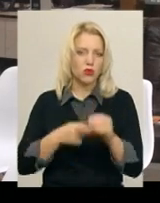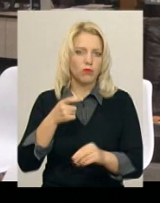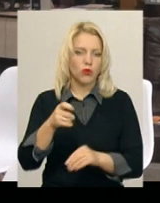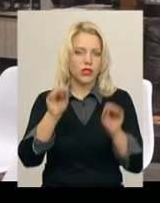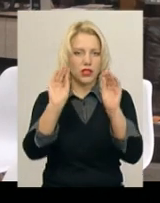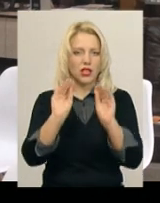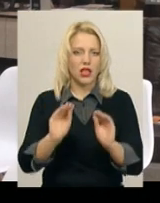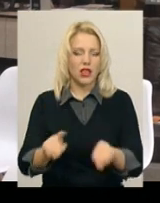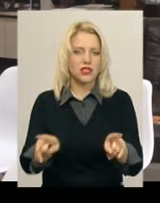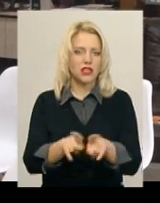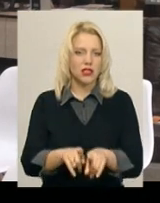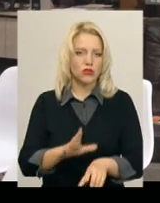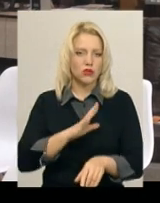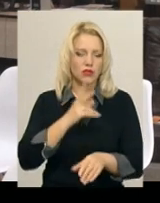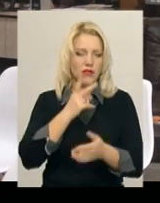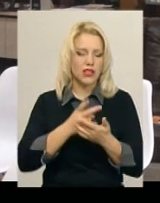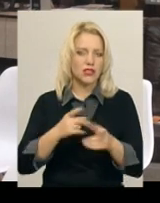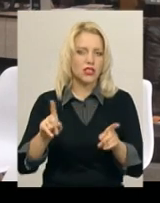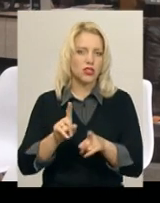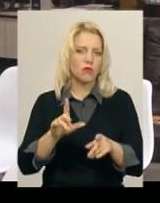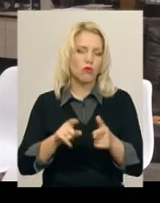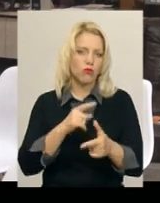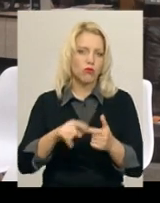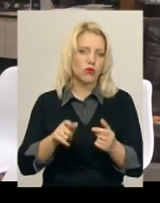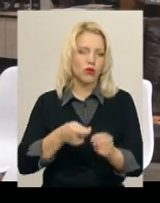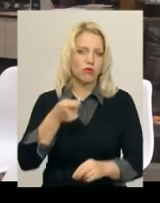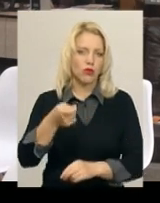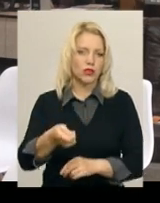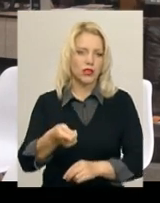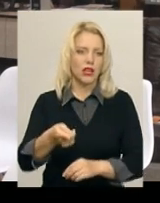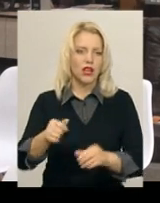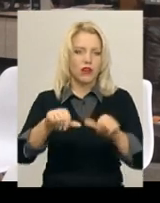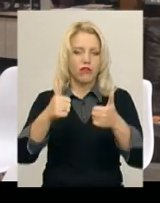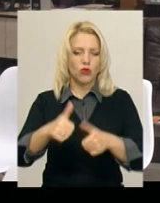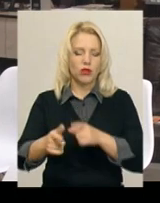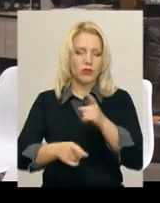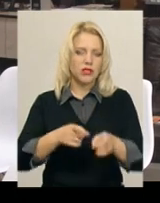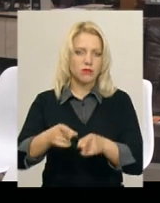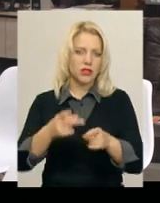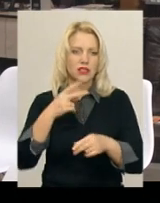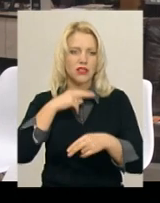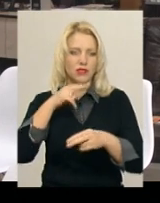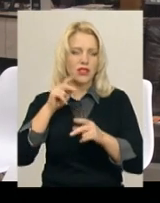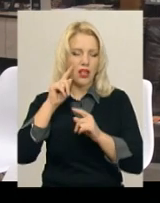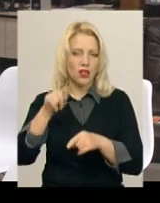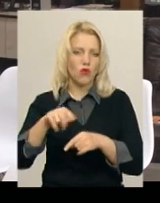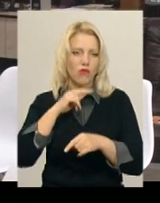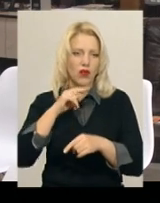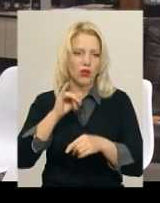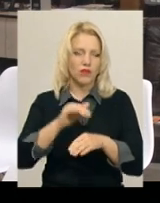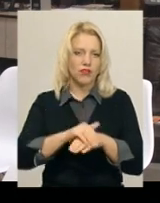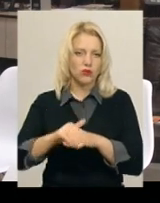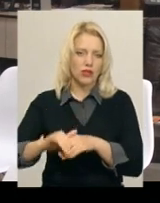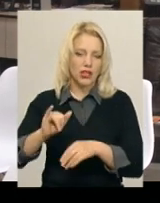Потім так само дивилися, чи були подані форми змін, так само звертали увагу і фіксували. І